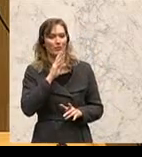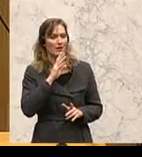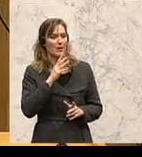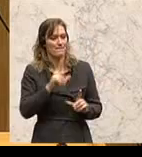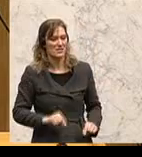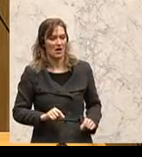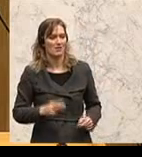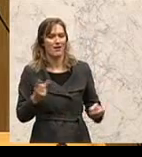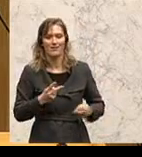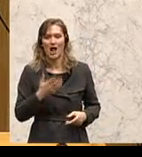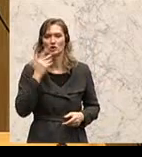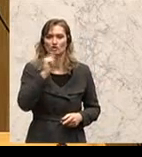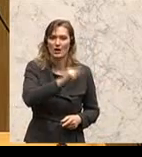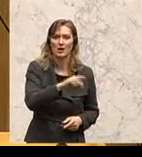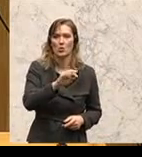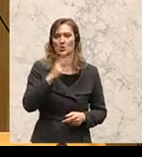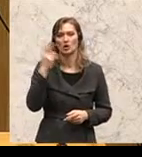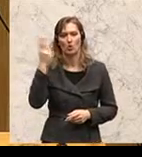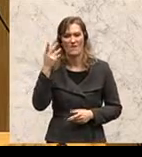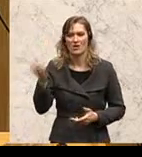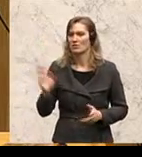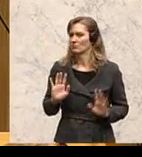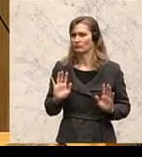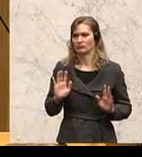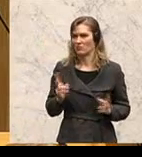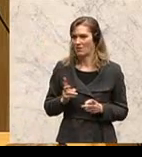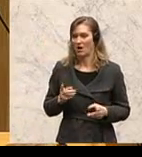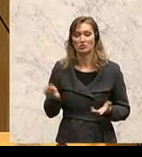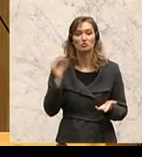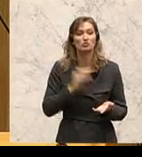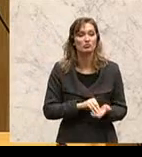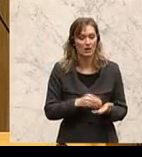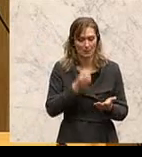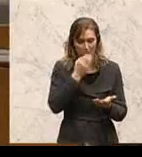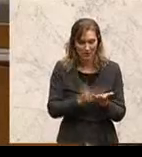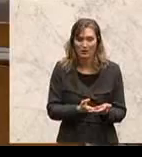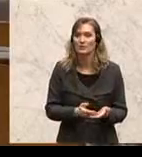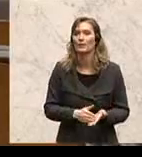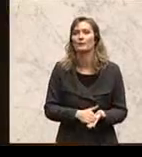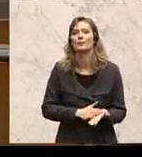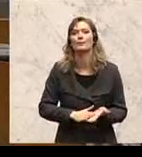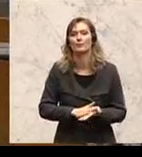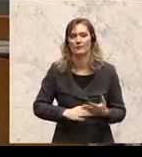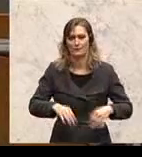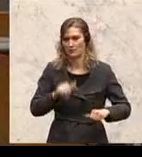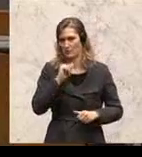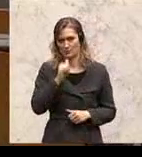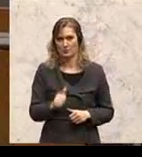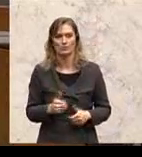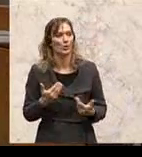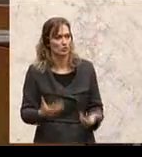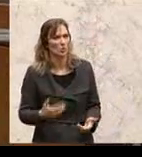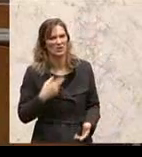Tschechien oder Slowenien. Das findet man in Ihrem außenpolitischen Bericht nicht. Und das ist eigentlich sehr schade,